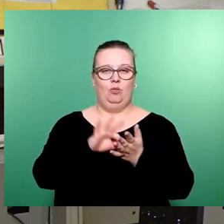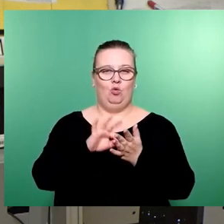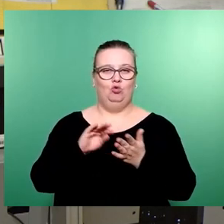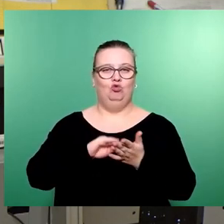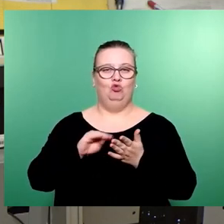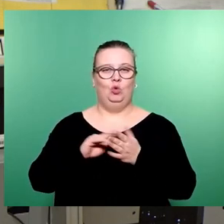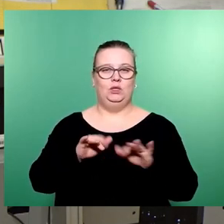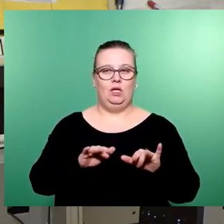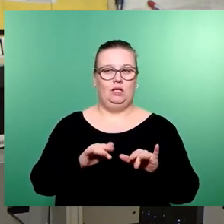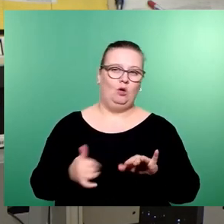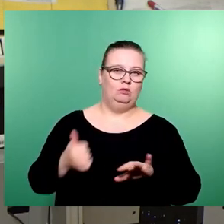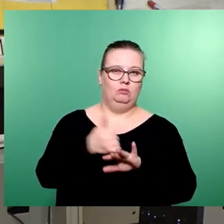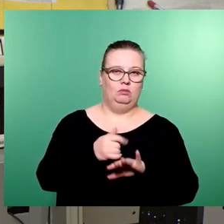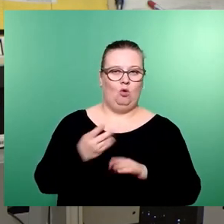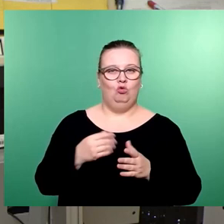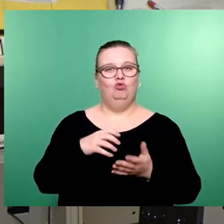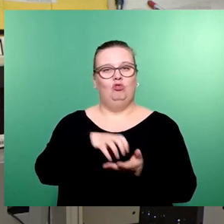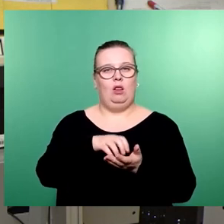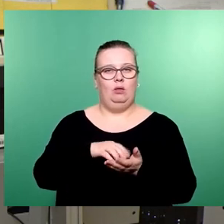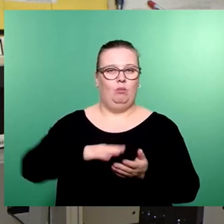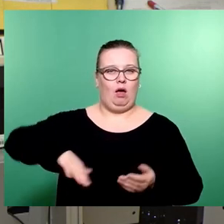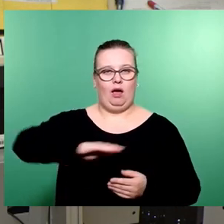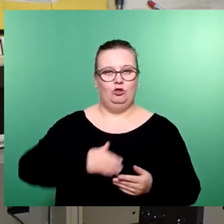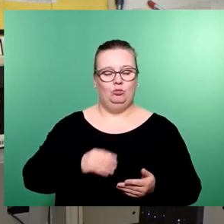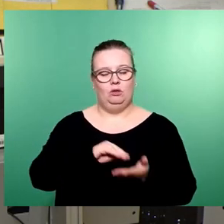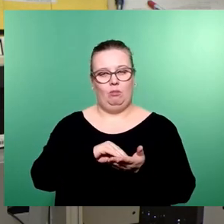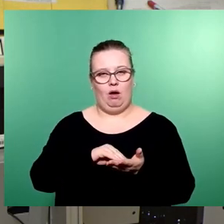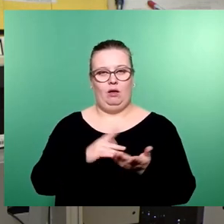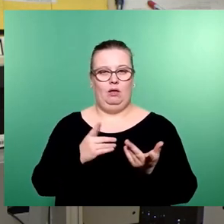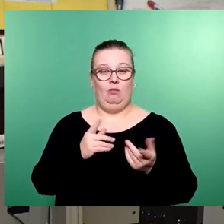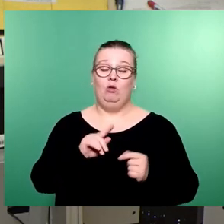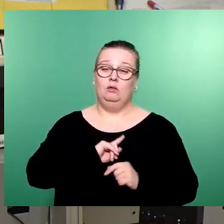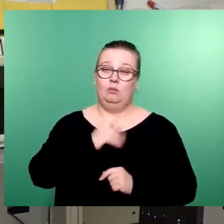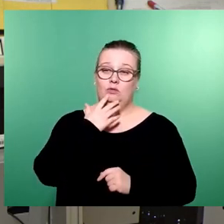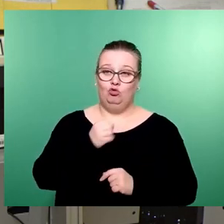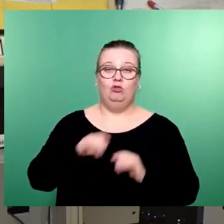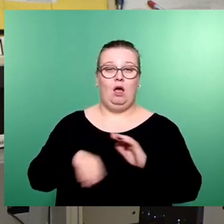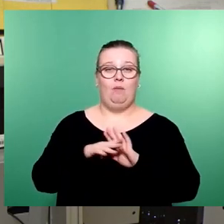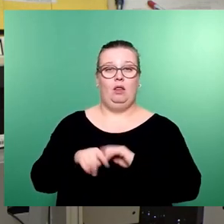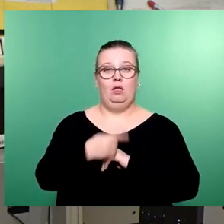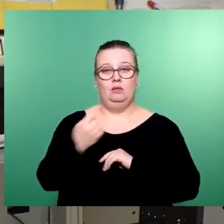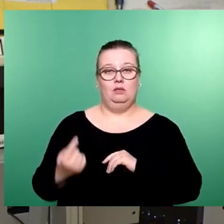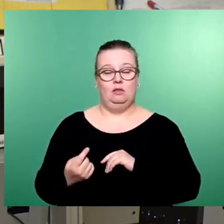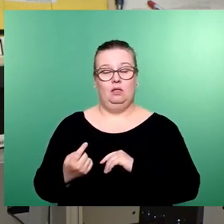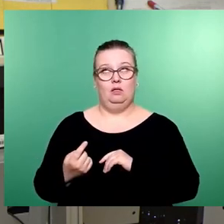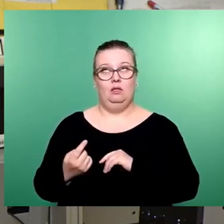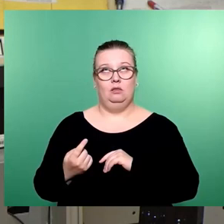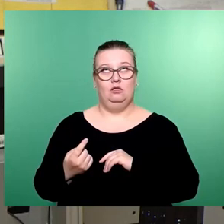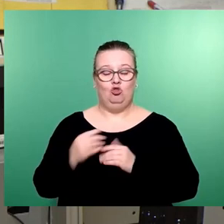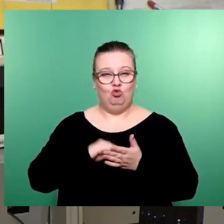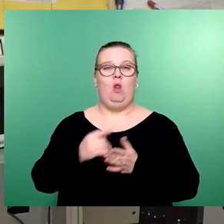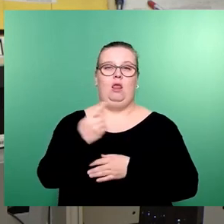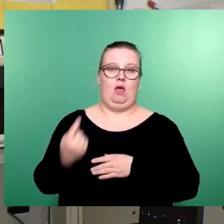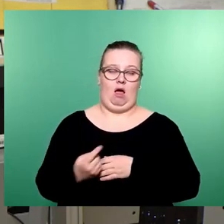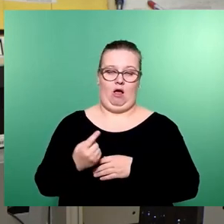Schulsekretärin mit aufgenommen in den Stellenpool, weil wir wollen, dass ab dem nächsten Schuljahr